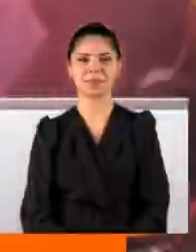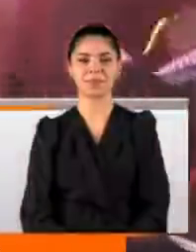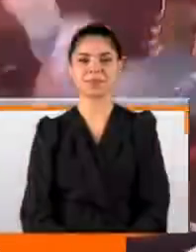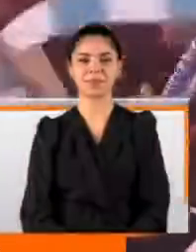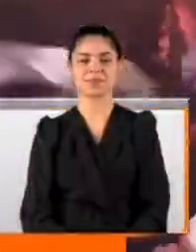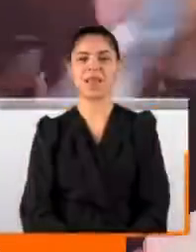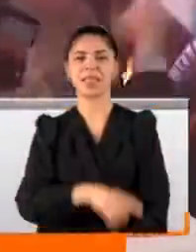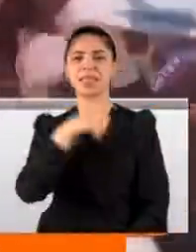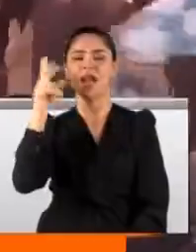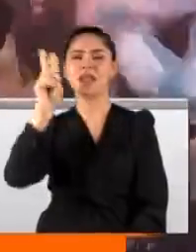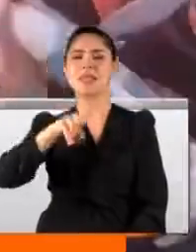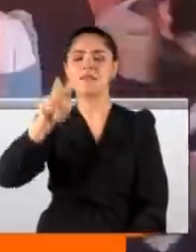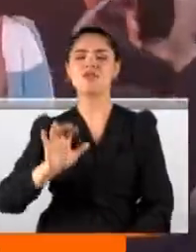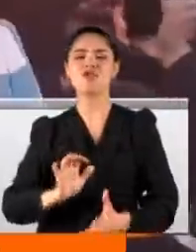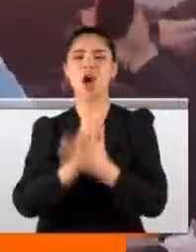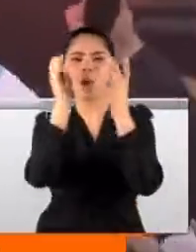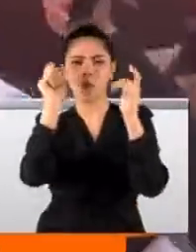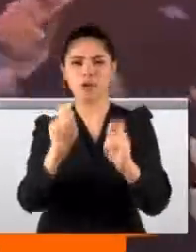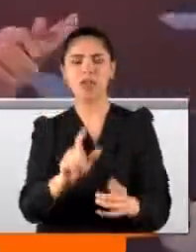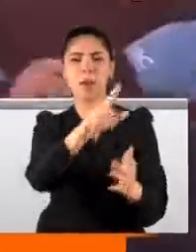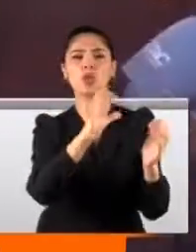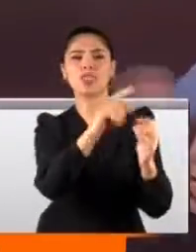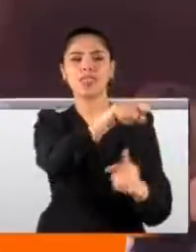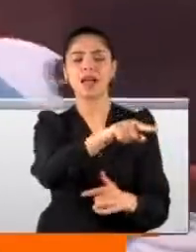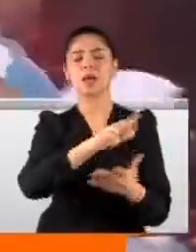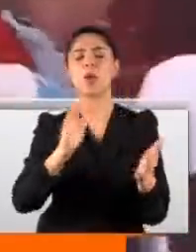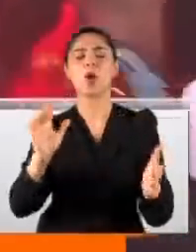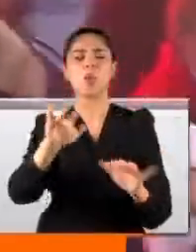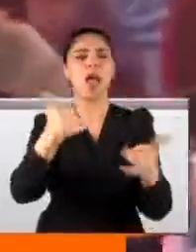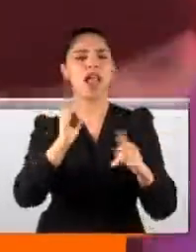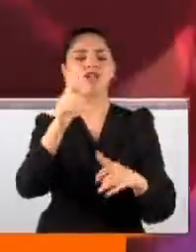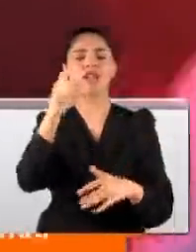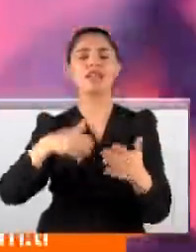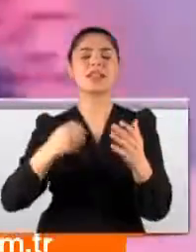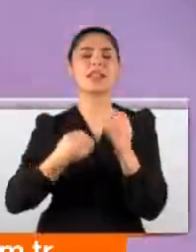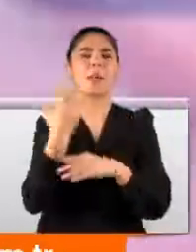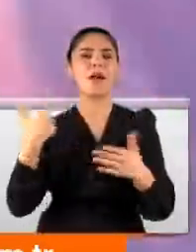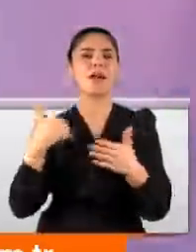Tarihinin 22. şampiyonluğuna uzanan mal möde kutlamalar sabaha kadar sürdü.